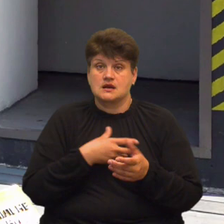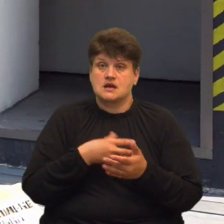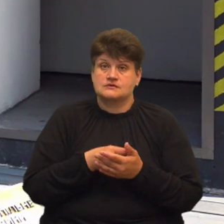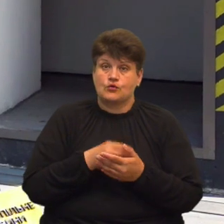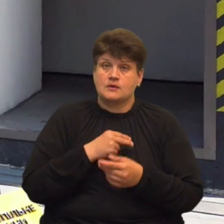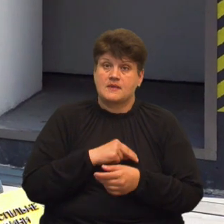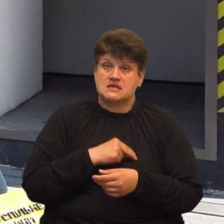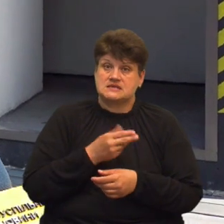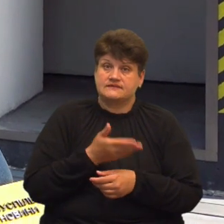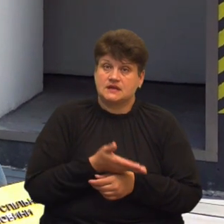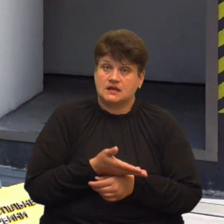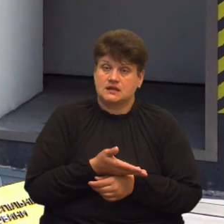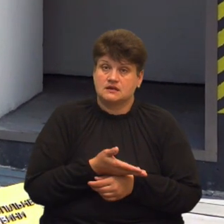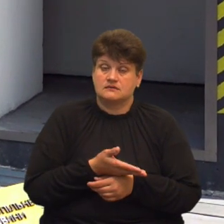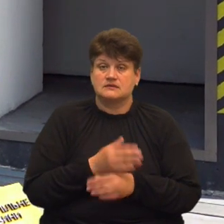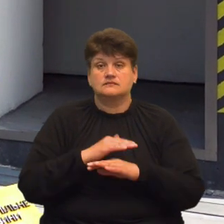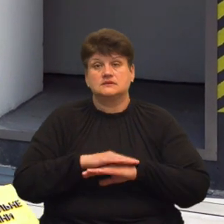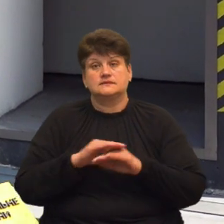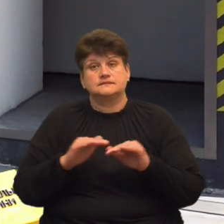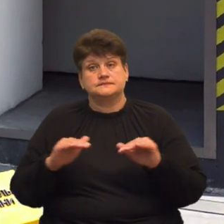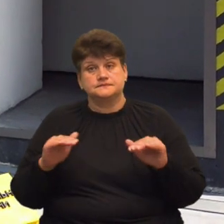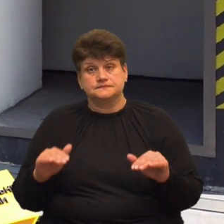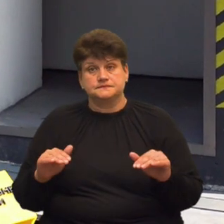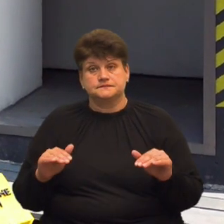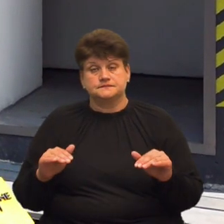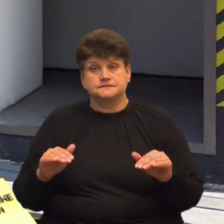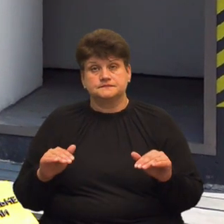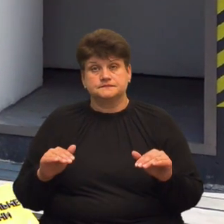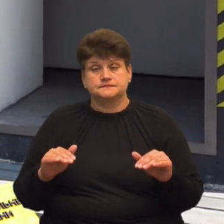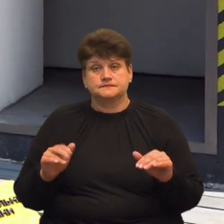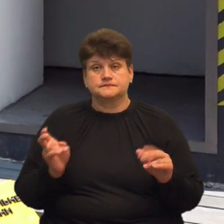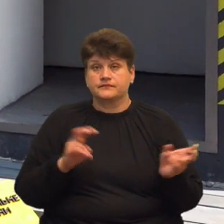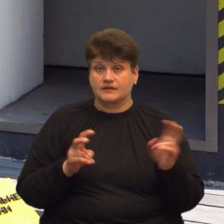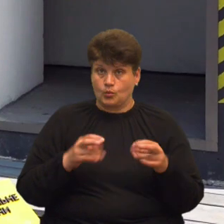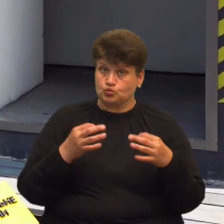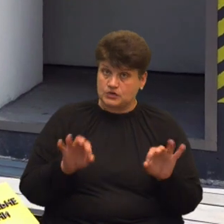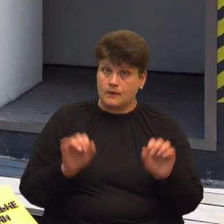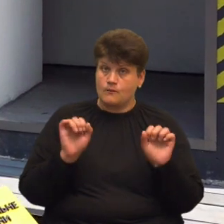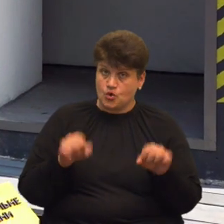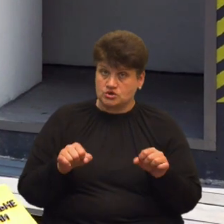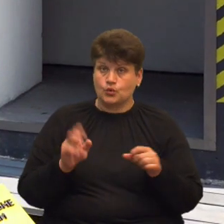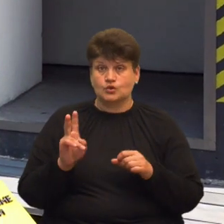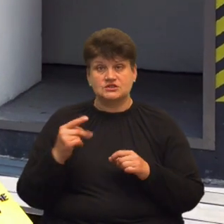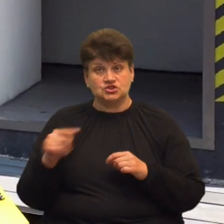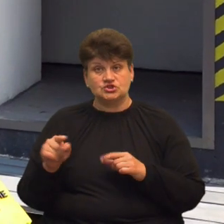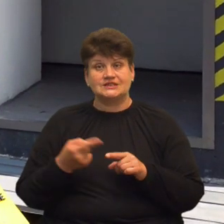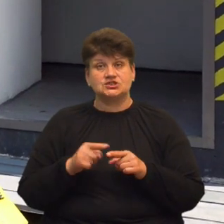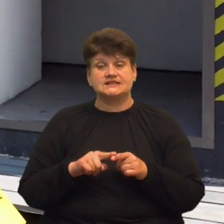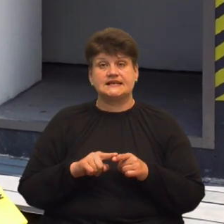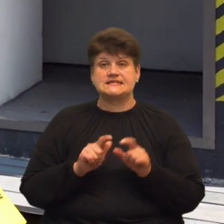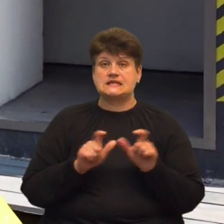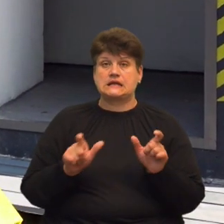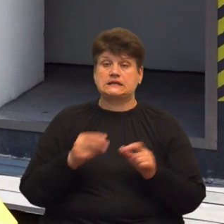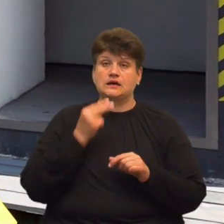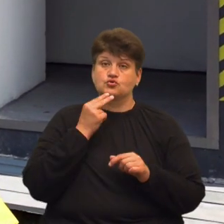учнів та відвідувачів пускають, чи можна когось іншого. Чи це заклад харчування для